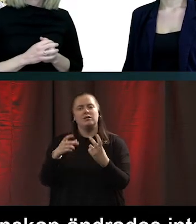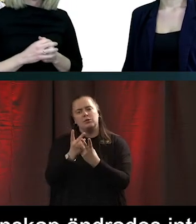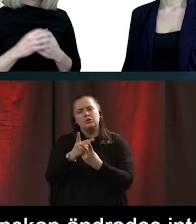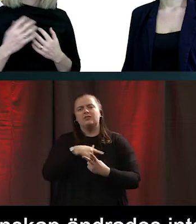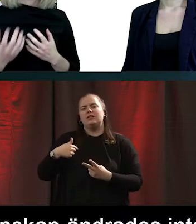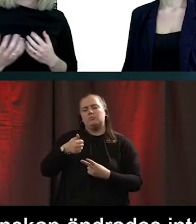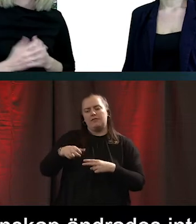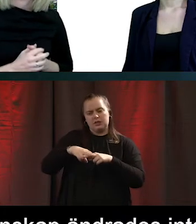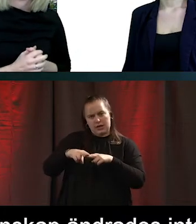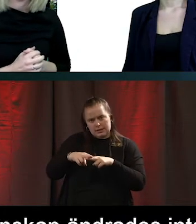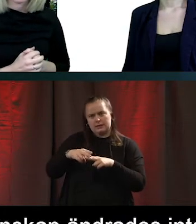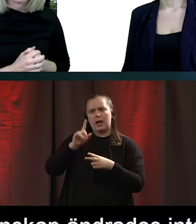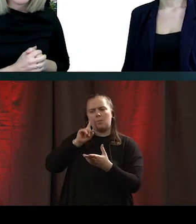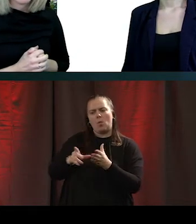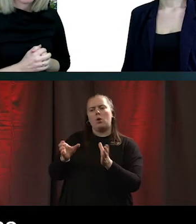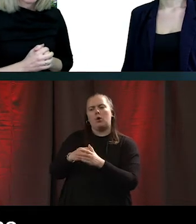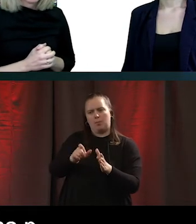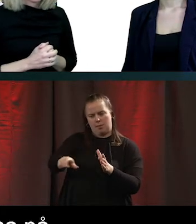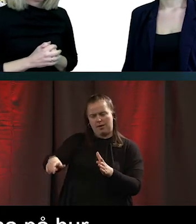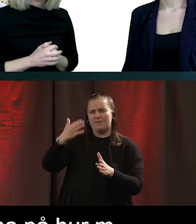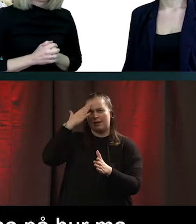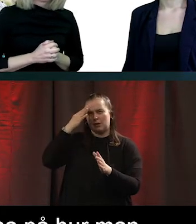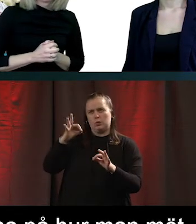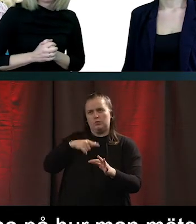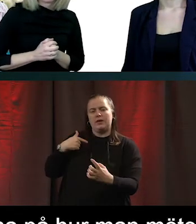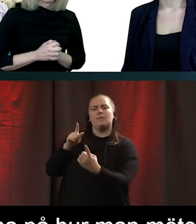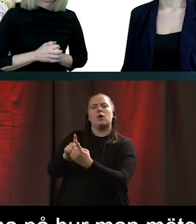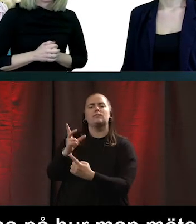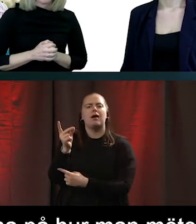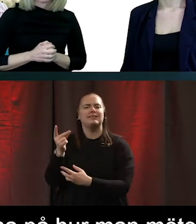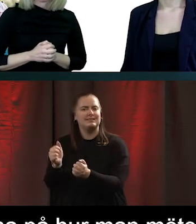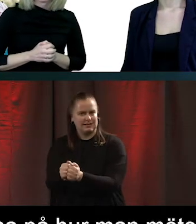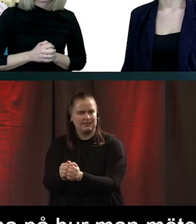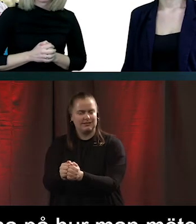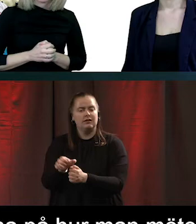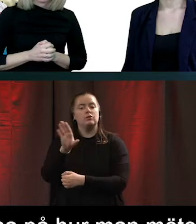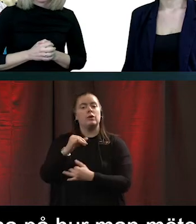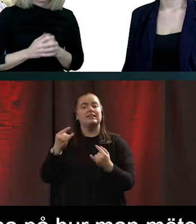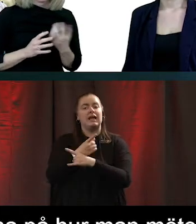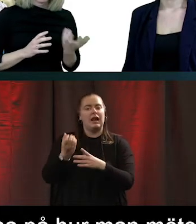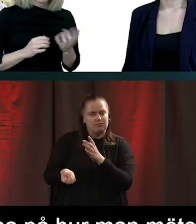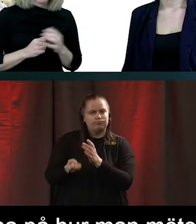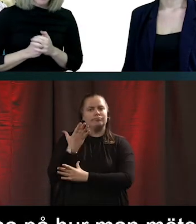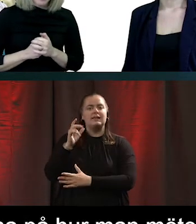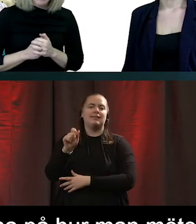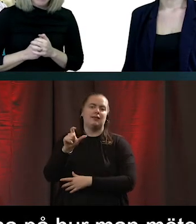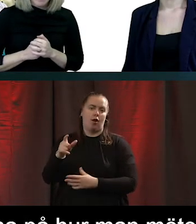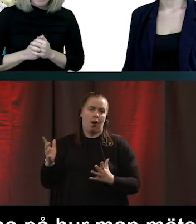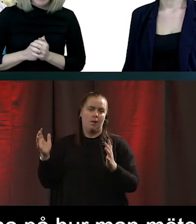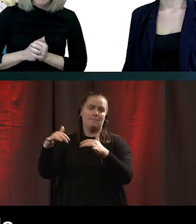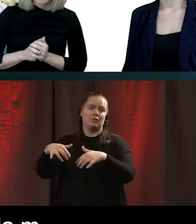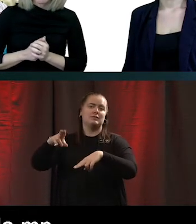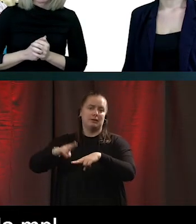och komma på hur ska vi möta dem på ett annat sätt. Och då börjar vi med vår digitala mötesplats. Den har våra